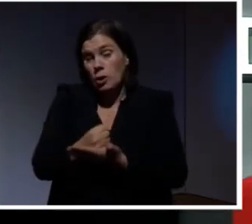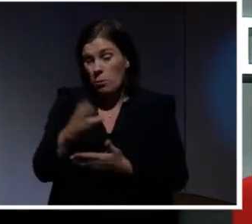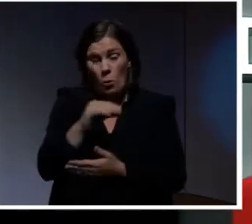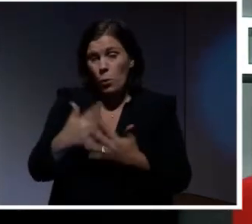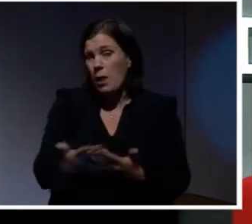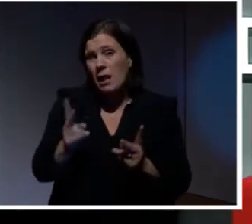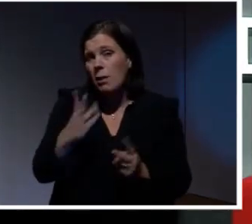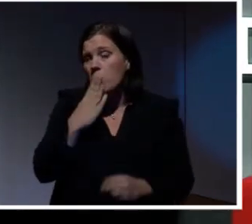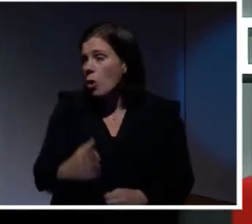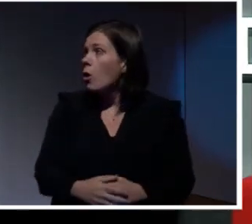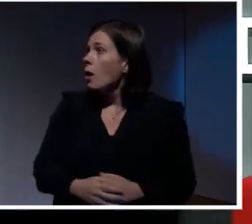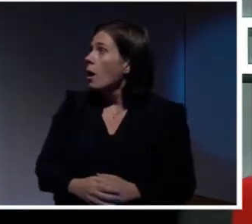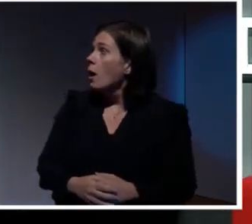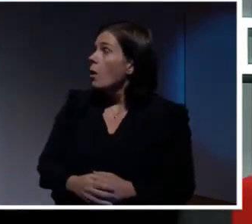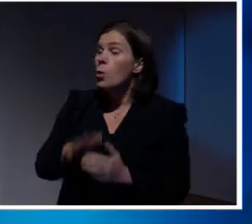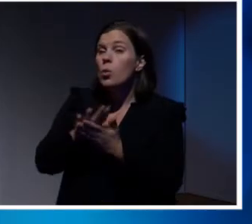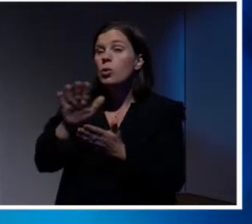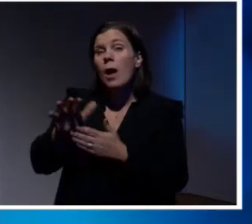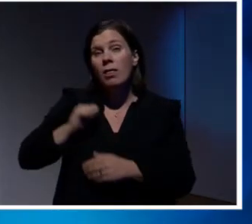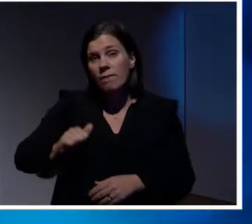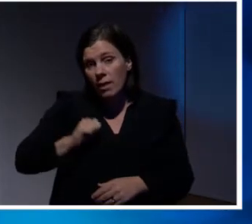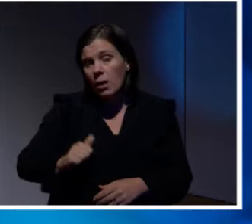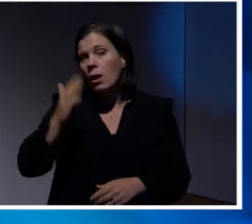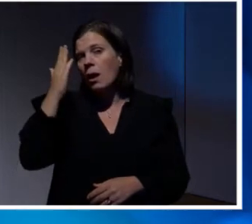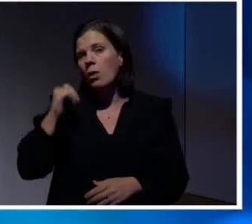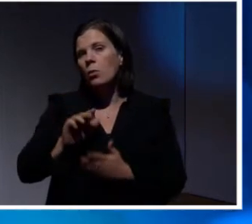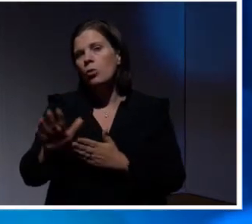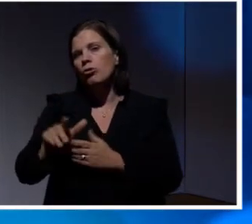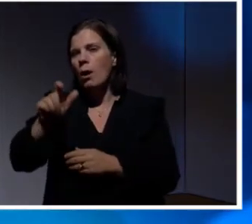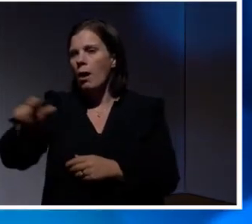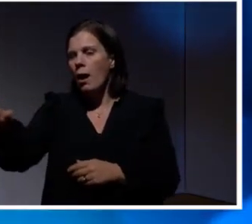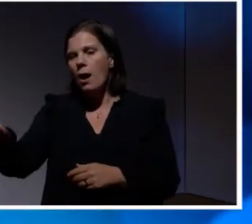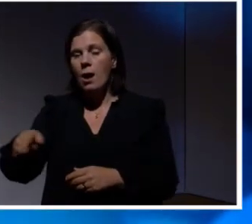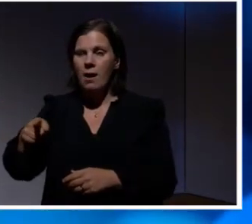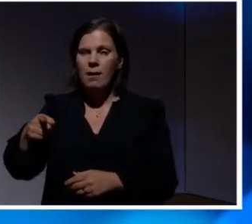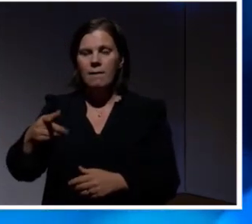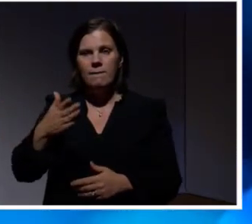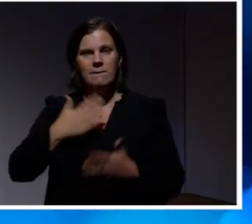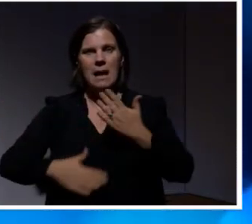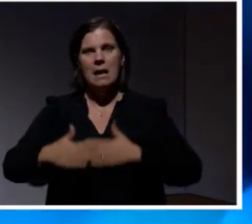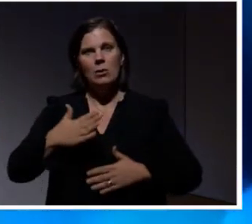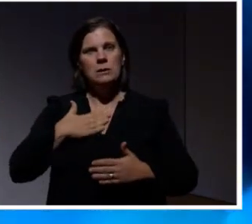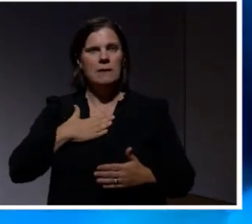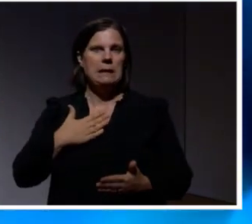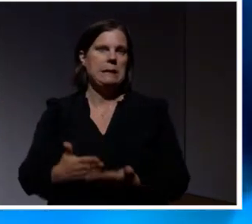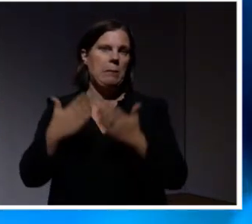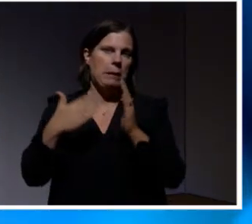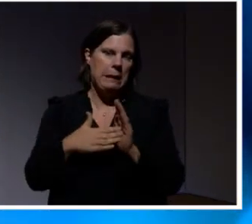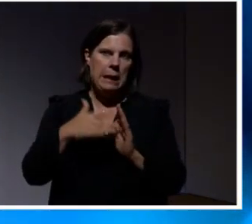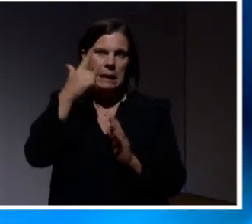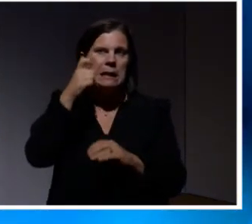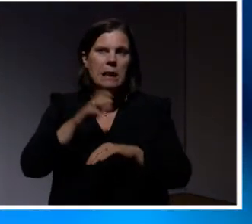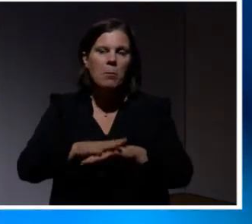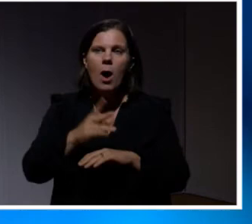Och genom att manipulera användare så kan man utnyttja individer som jag sa naturliga vilja att hjälpa till. Och att lita på andra